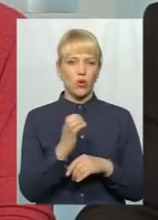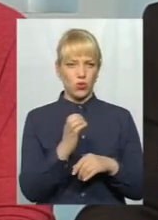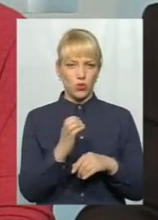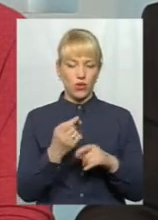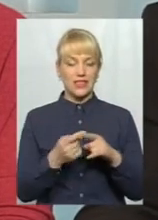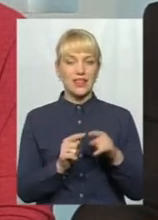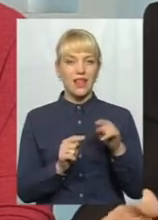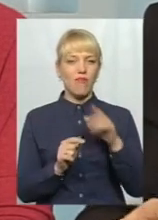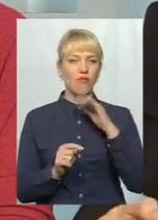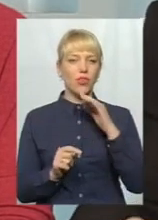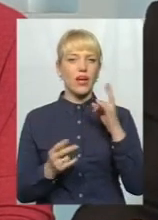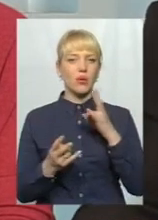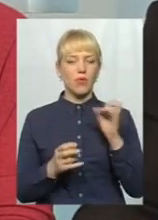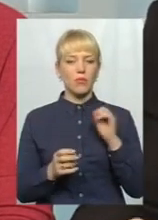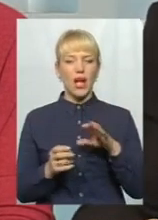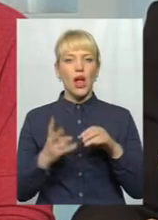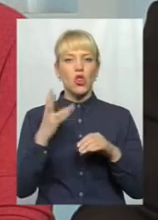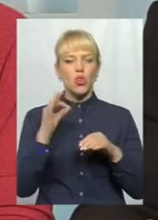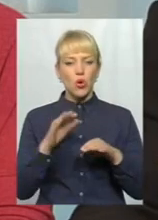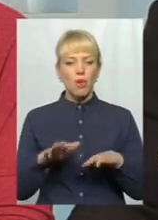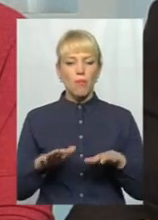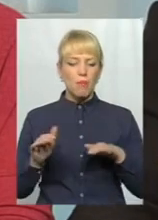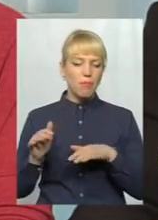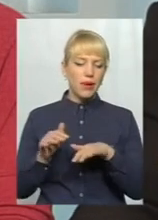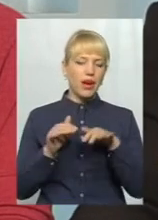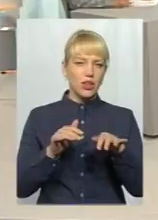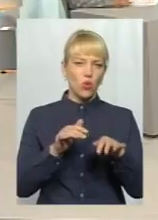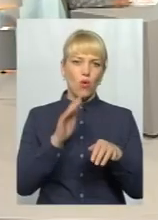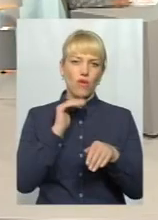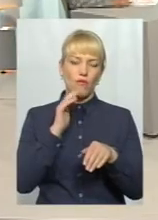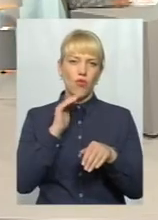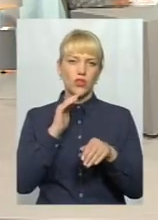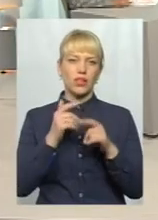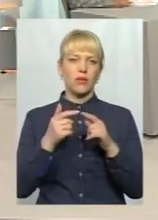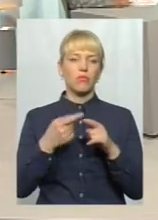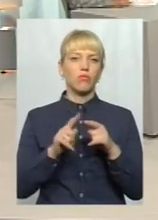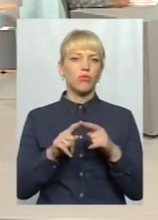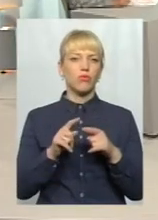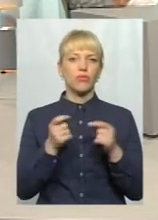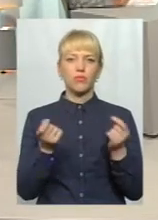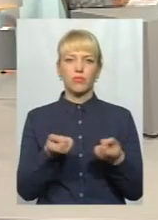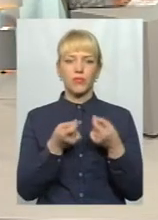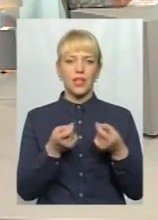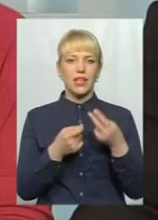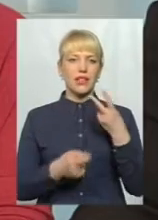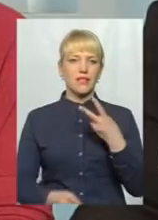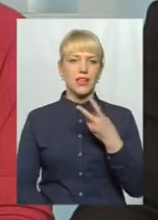Але в той же час приток води в Дністер був критичним. Сладав 25